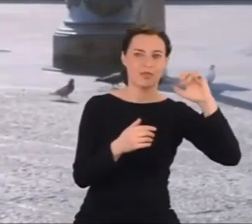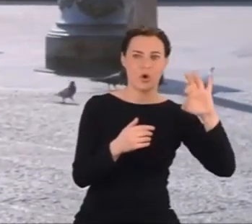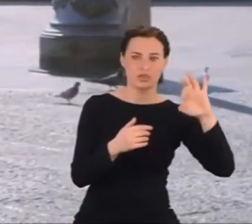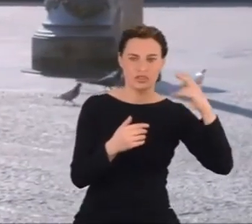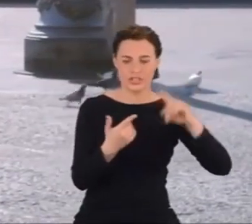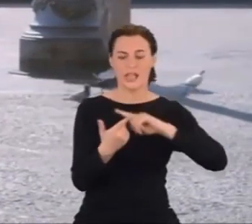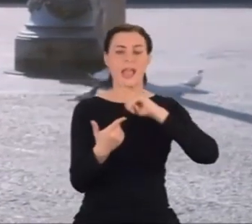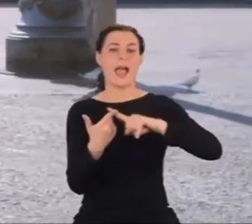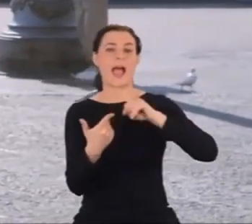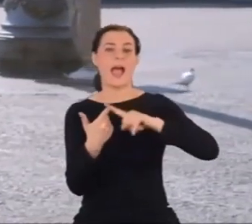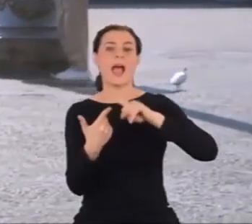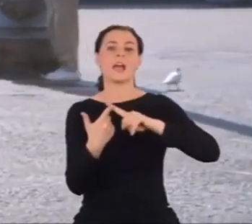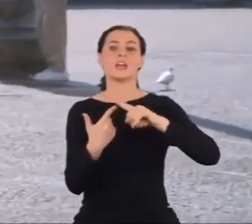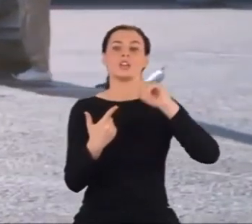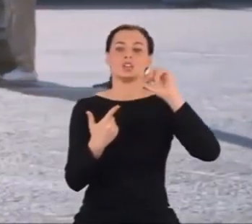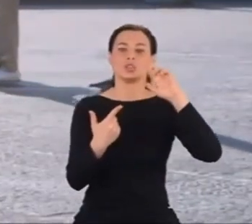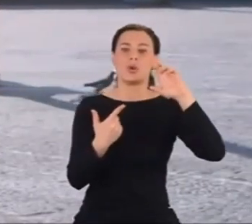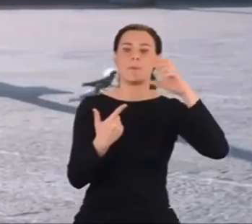atomów.